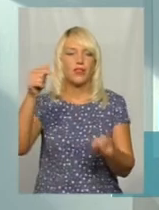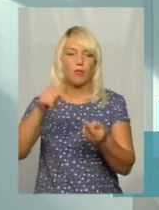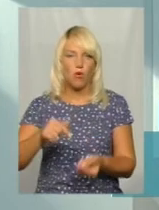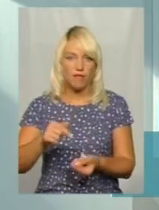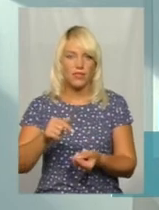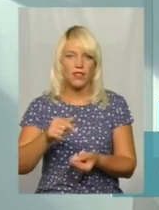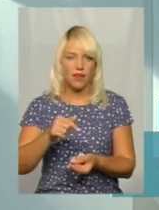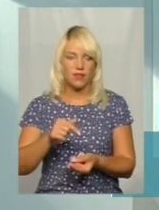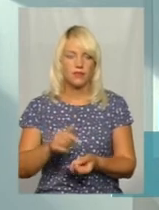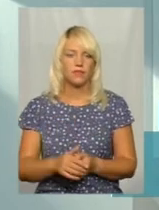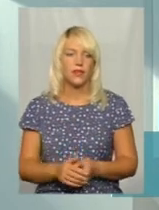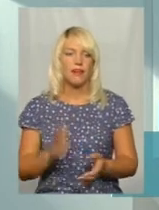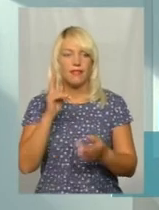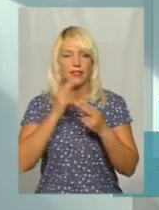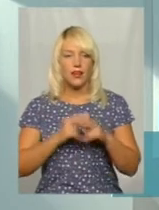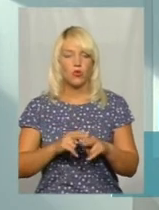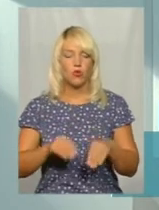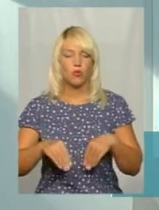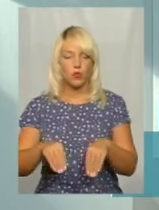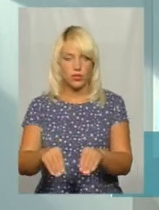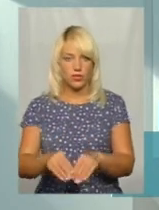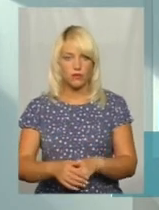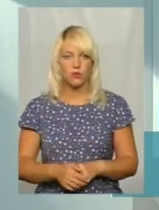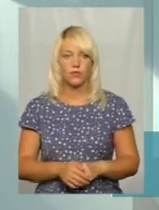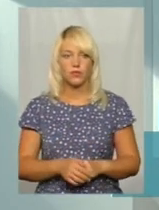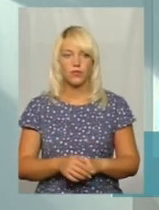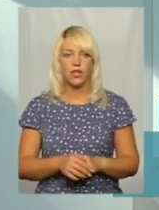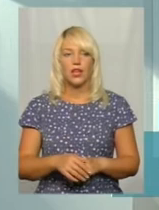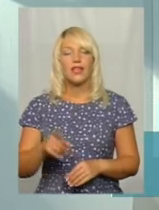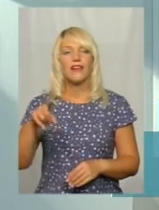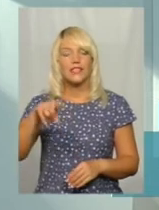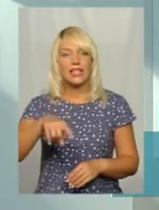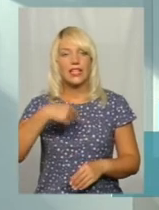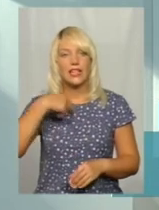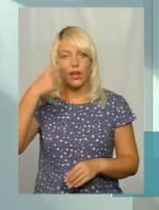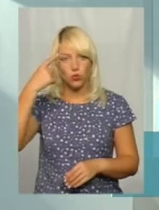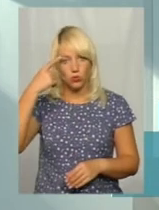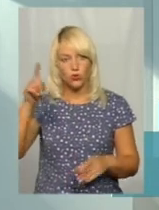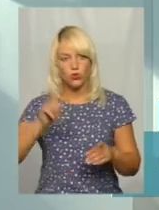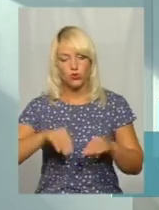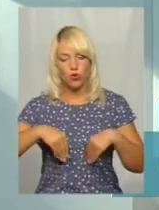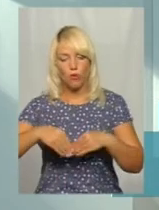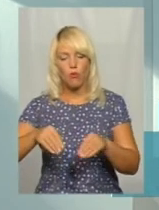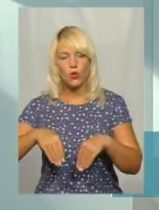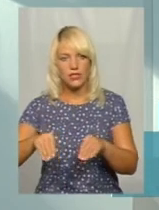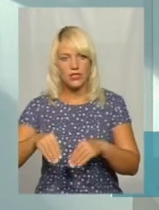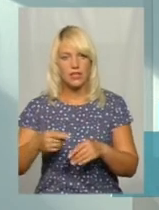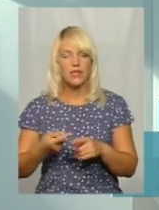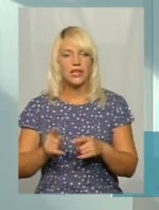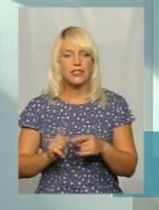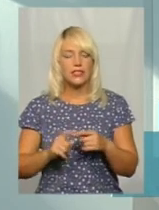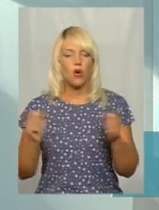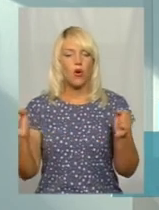технології посіву. І все-таки, я думаю, що посів озимих зернових культур,